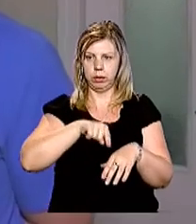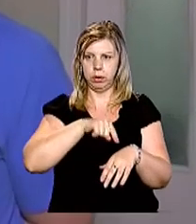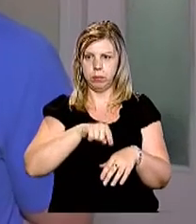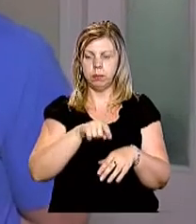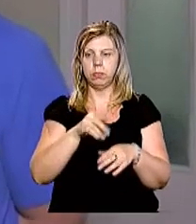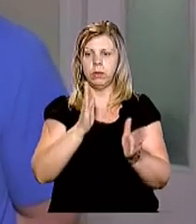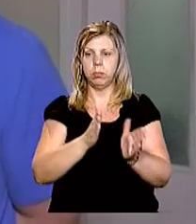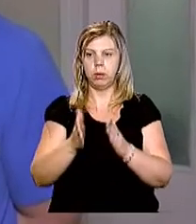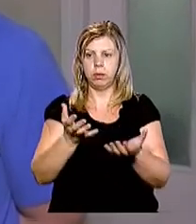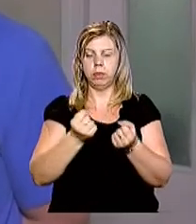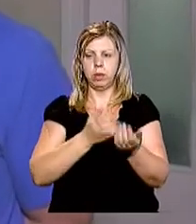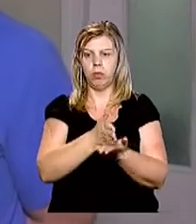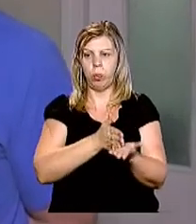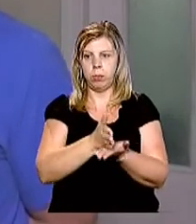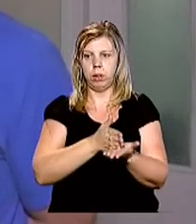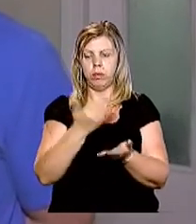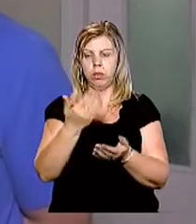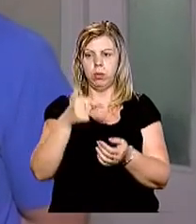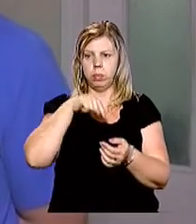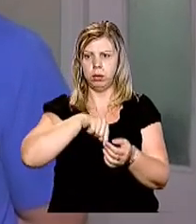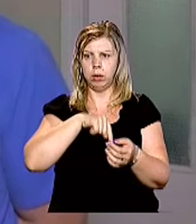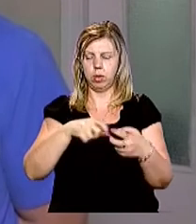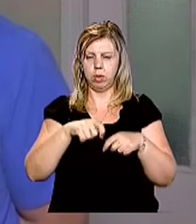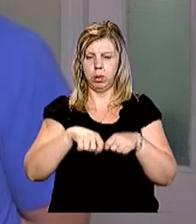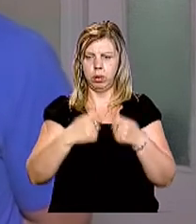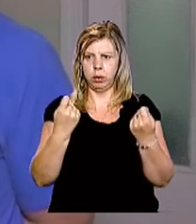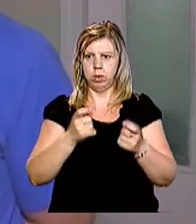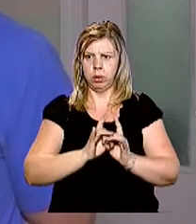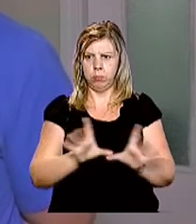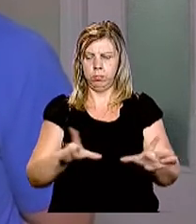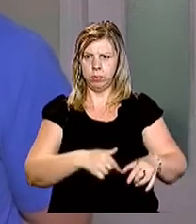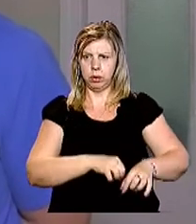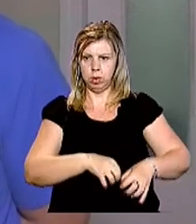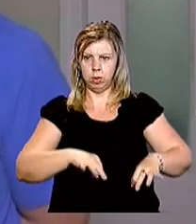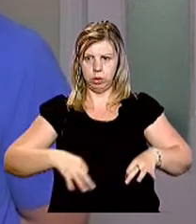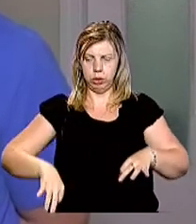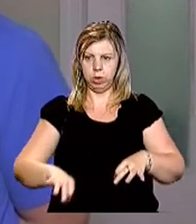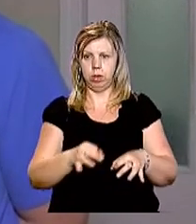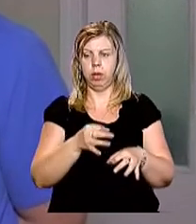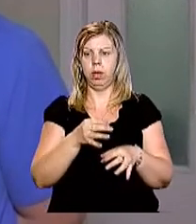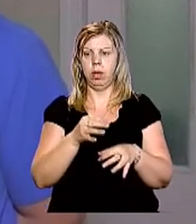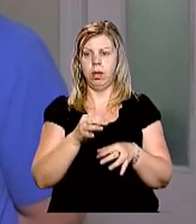у ругентному порядку він взятий в операційну, в нього діагностовано розрив діафрагми, розрив селезінки,